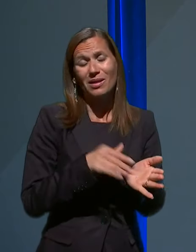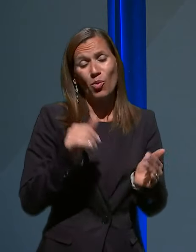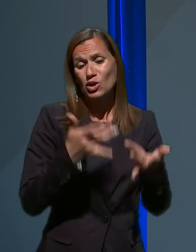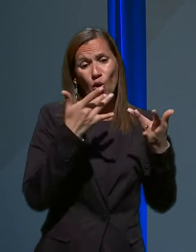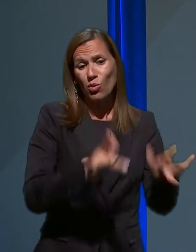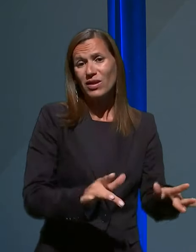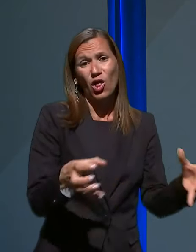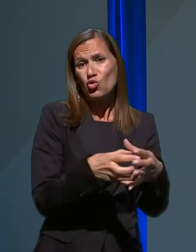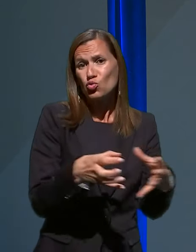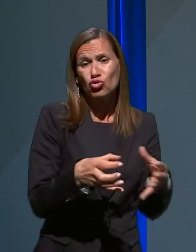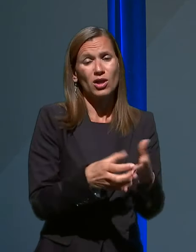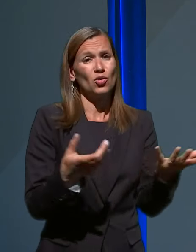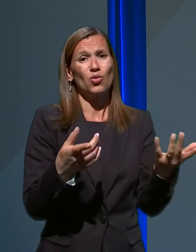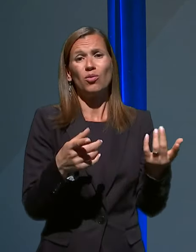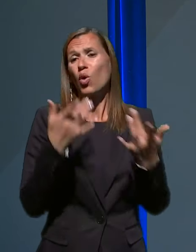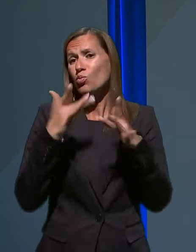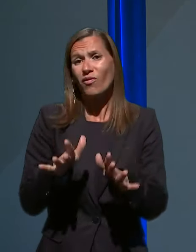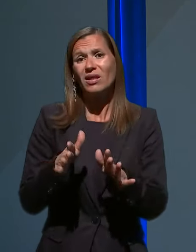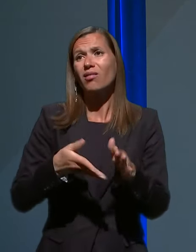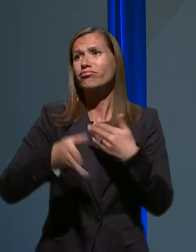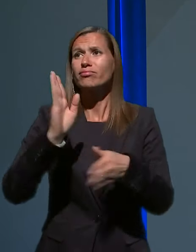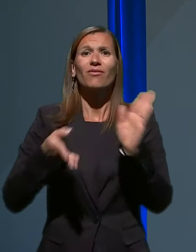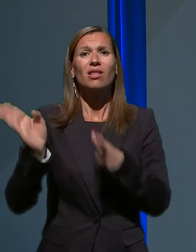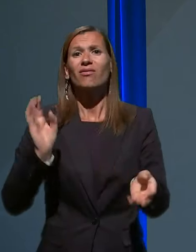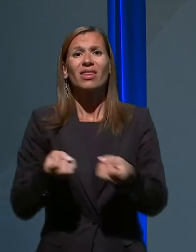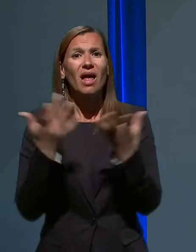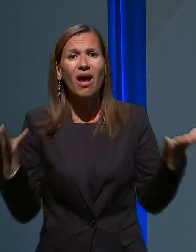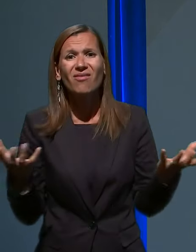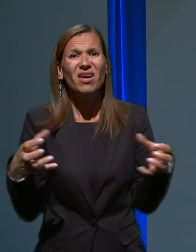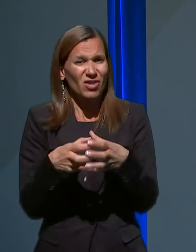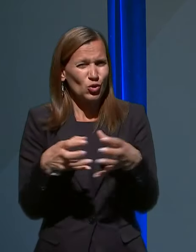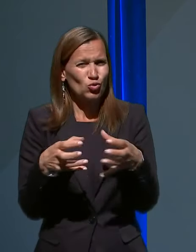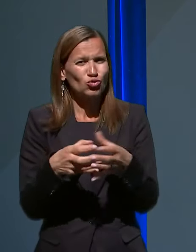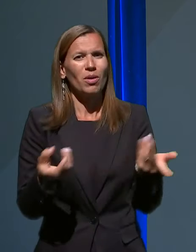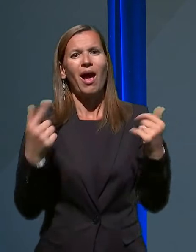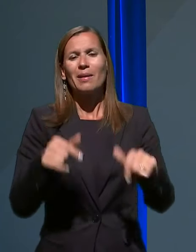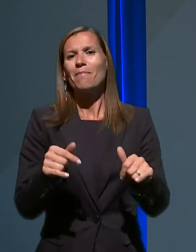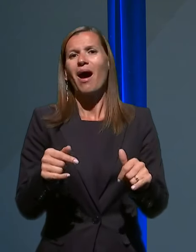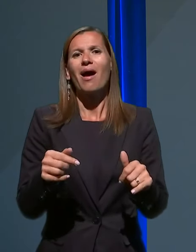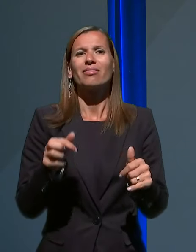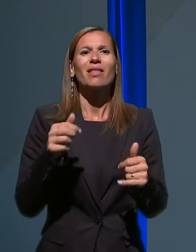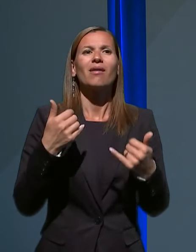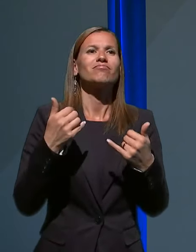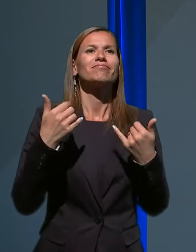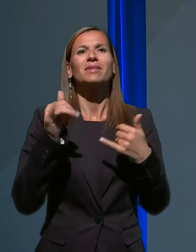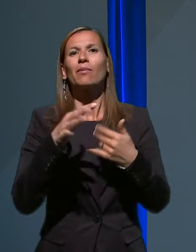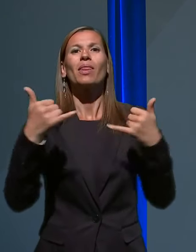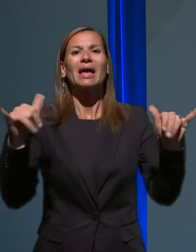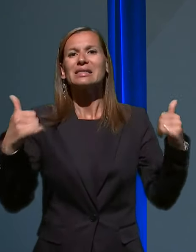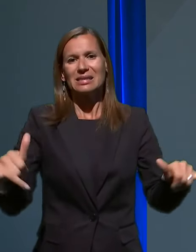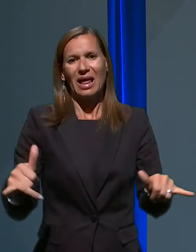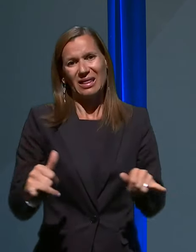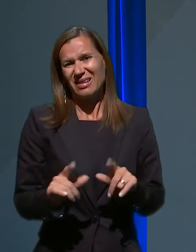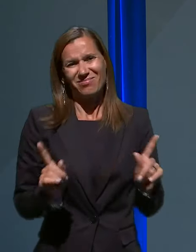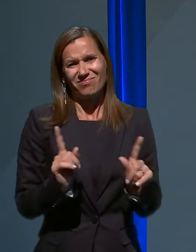da gremo ven v naravo v skupinah, da gremo morda tudi na kakšen daljši izlet. Če bomo na ta